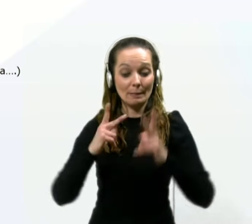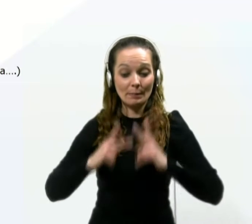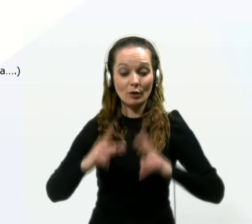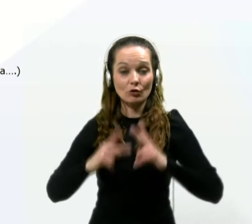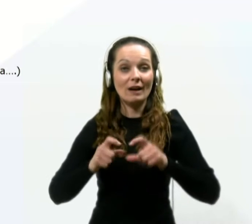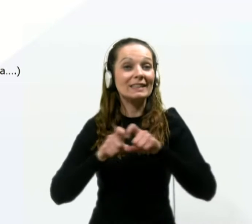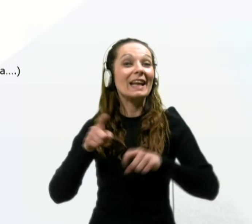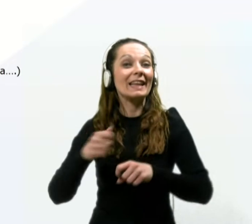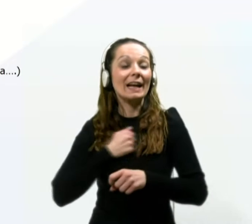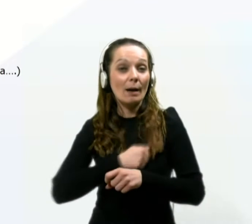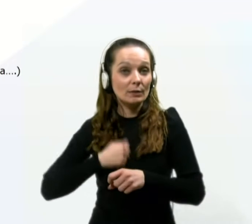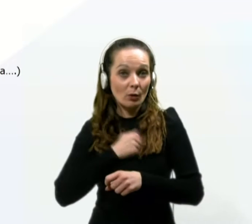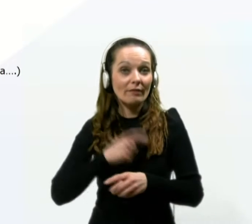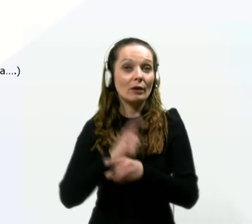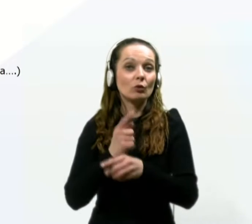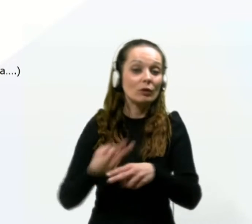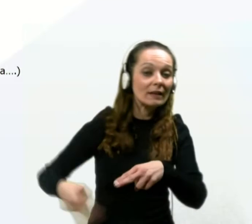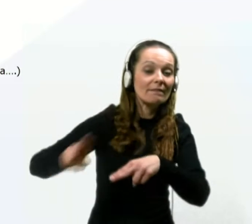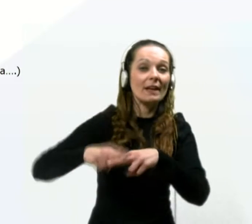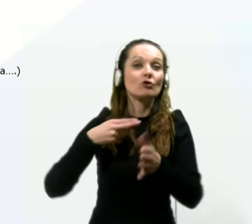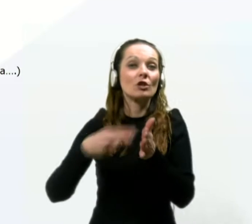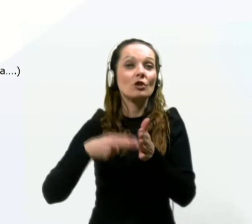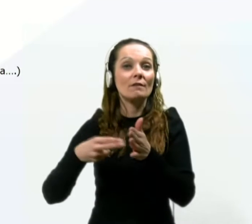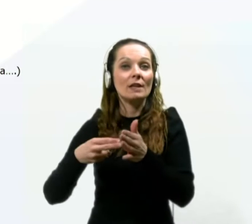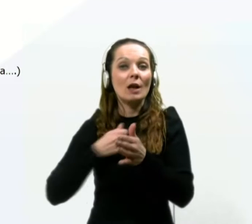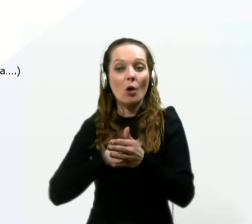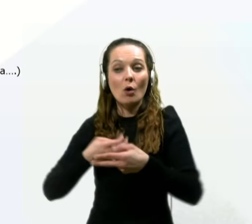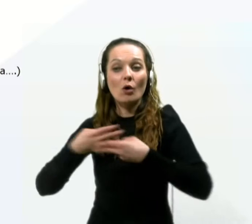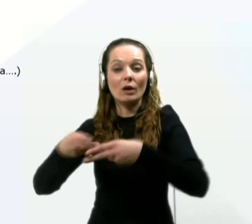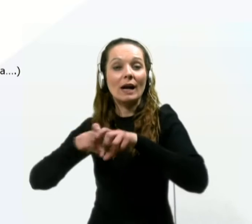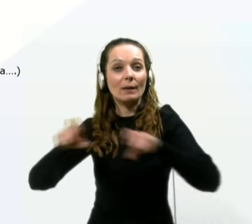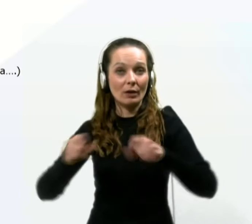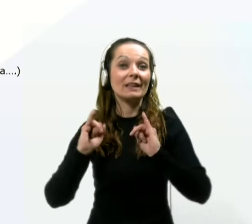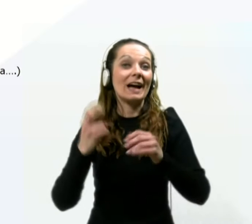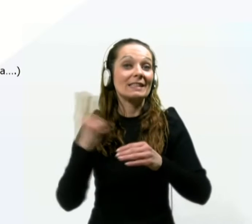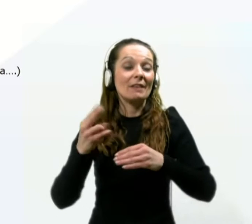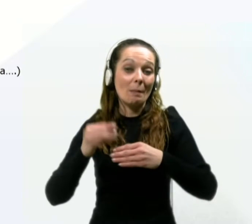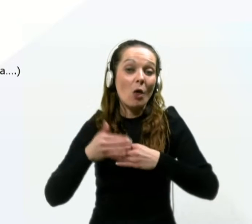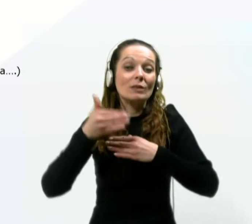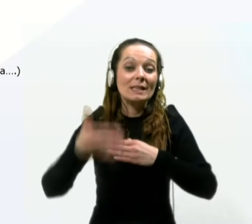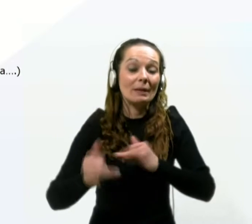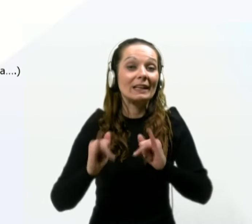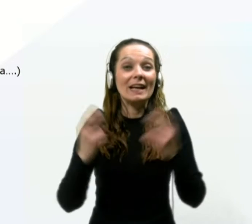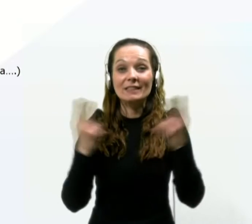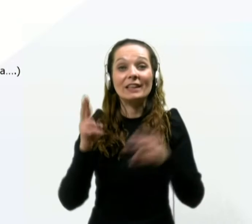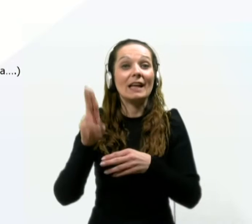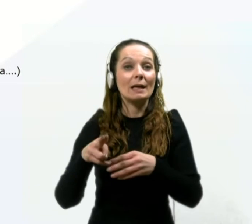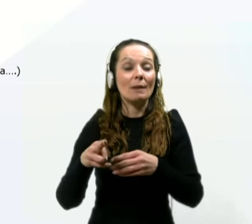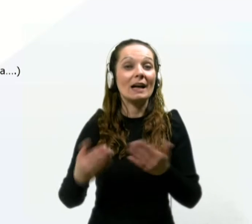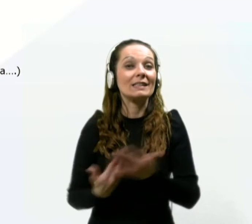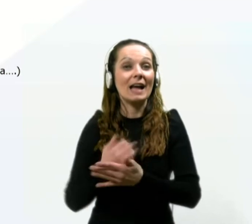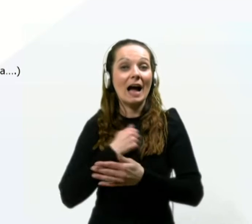množičnega zbolevanja tudi večje število v hospitalizaciji s časovnim zamikom, seveda, ker vedno imamo pri